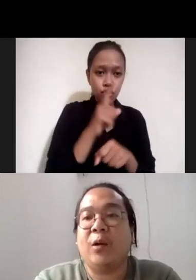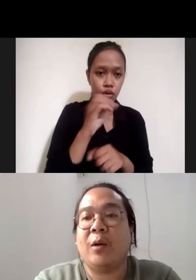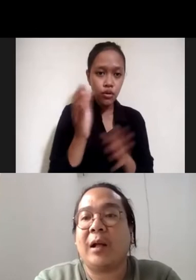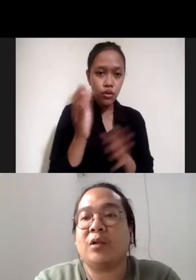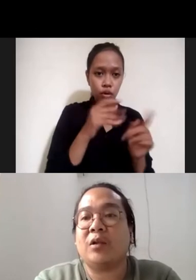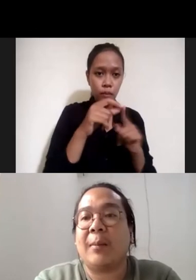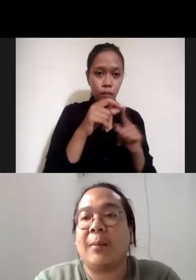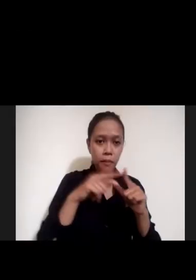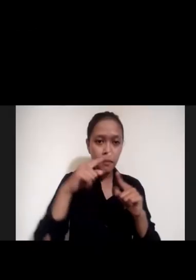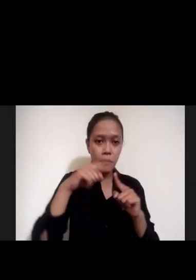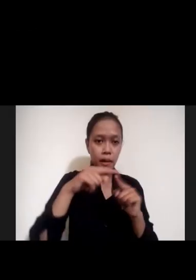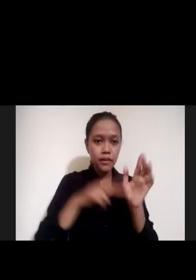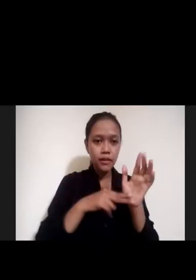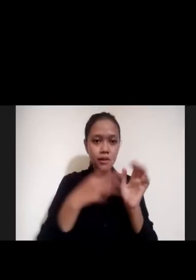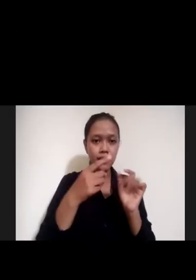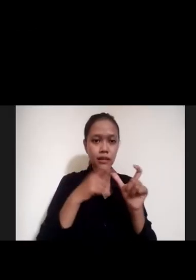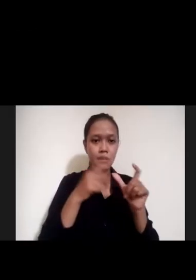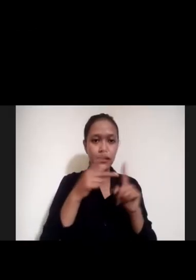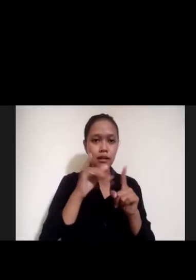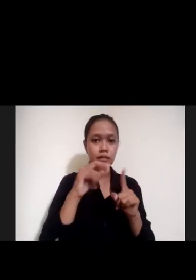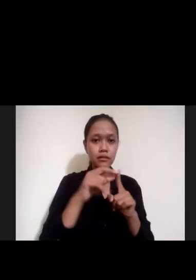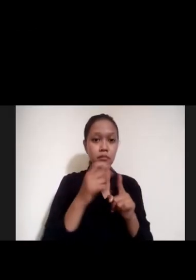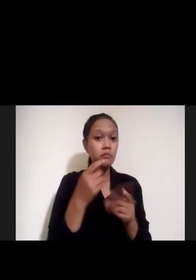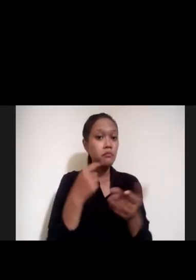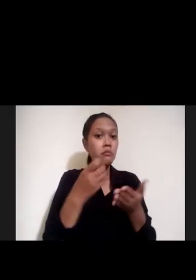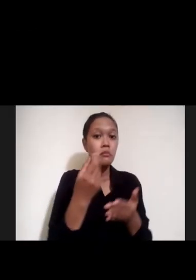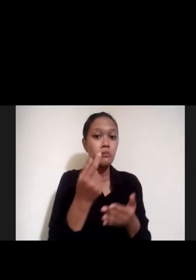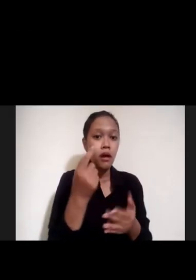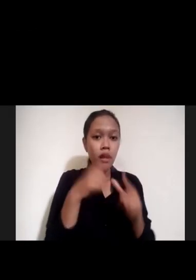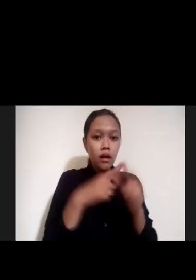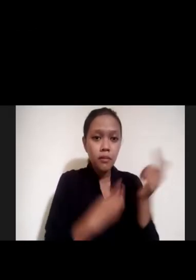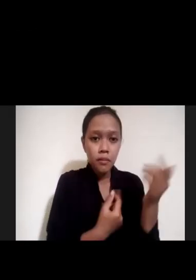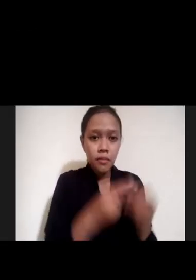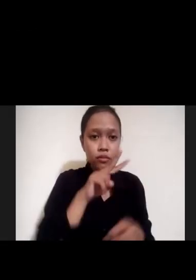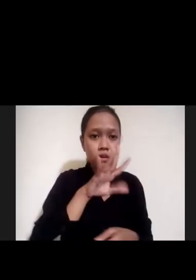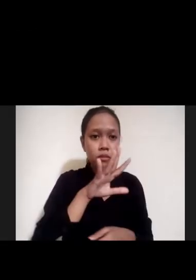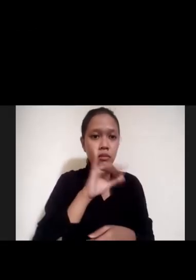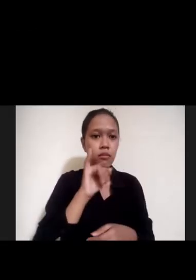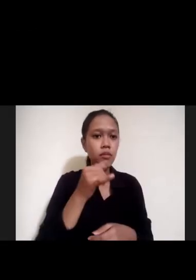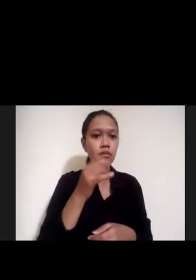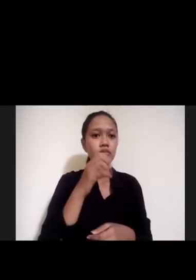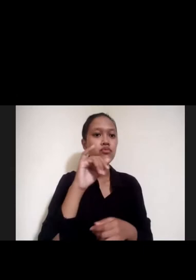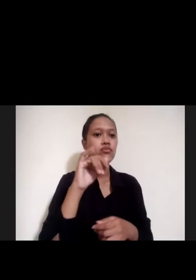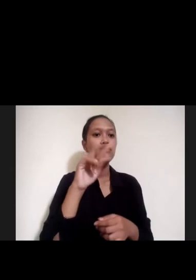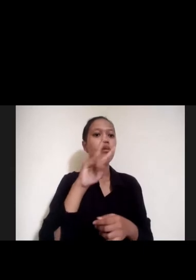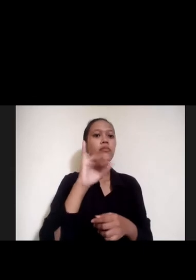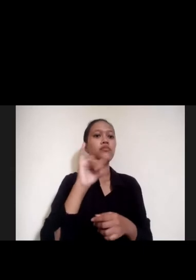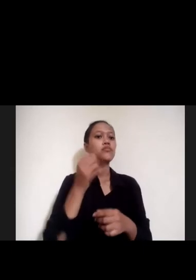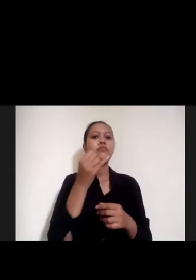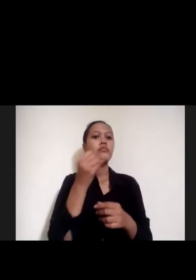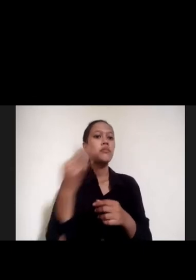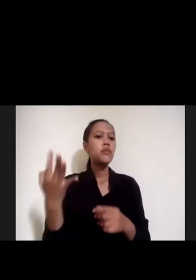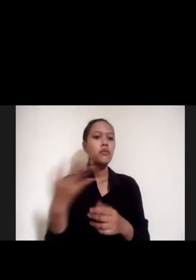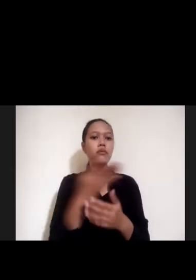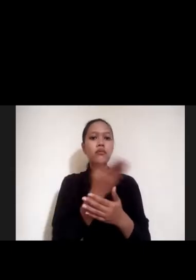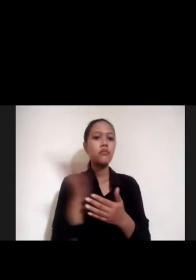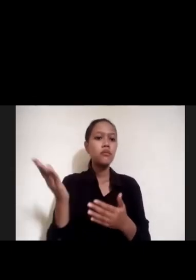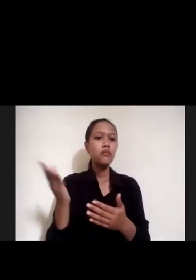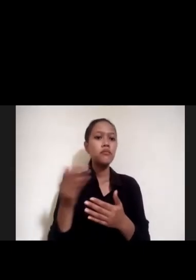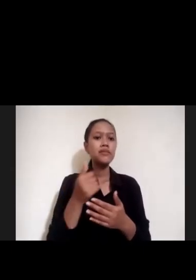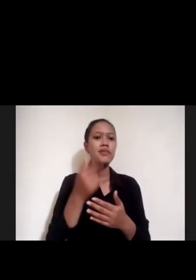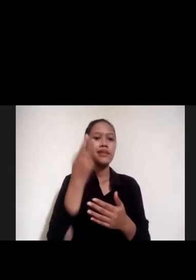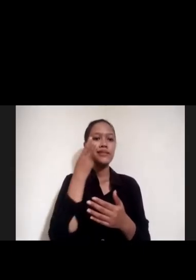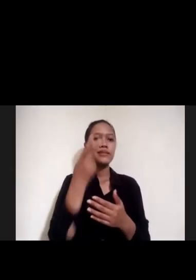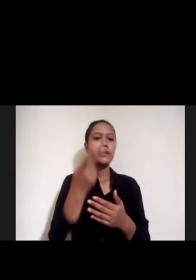senilai 265 juta. Sekian. Nah, kita bisa cek-cek di sini, klik tadi